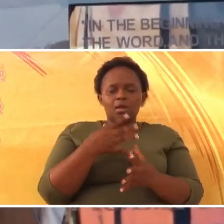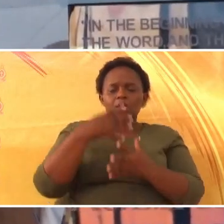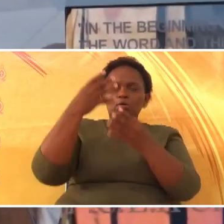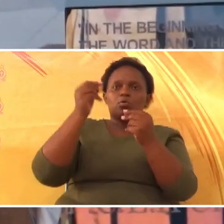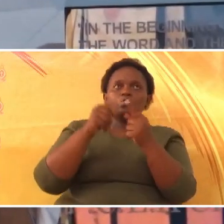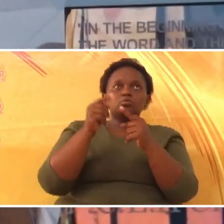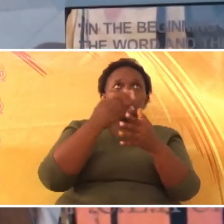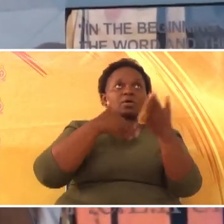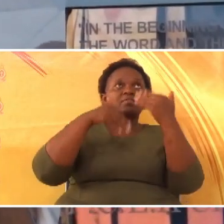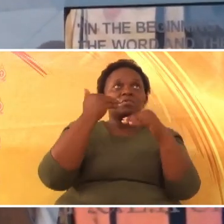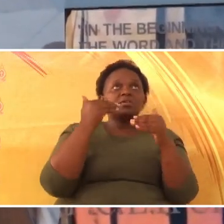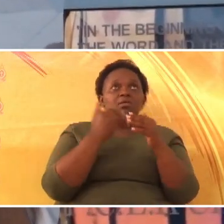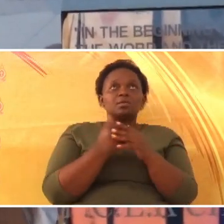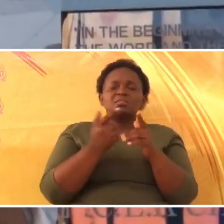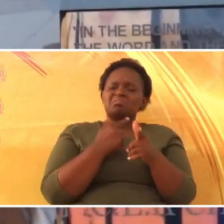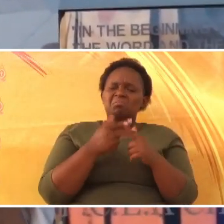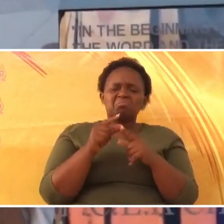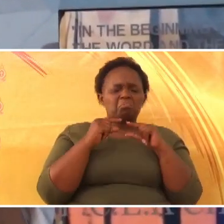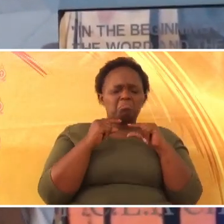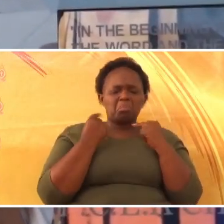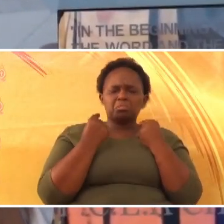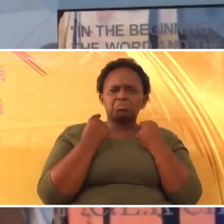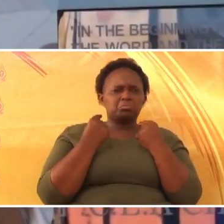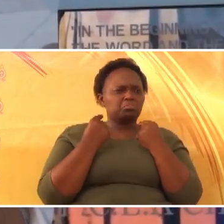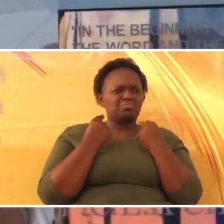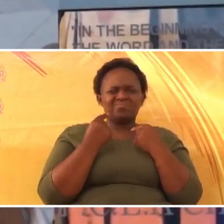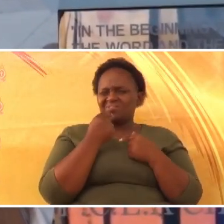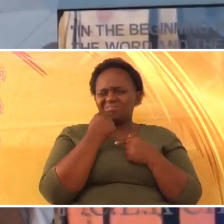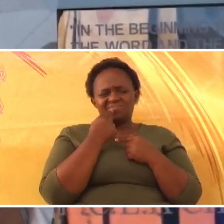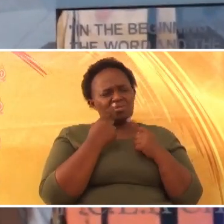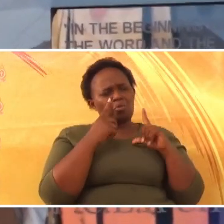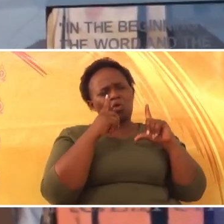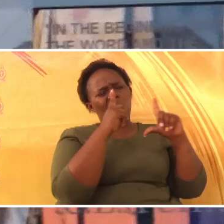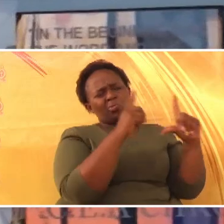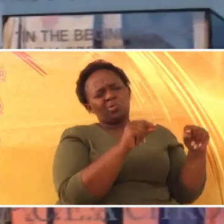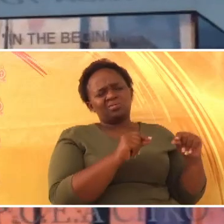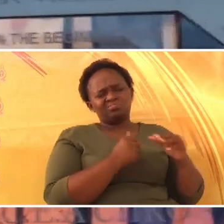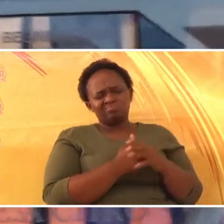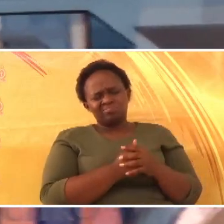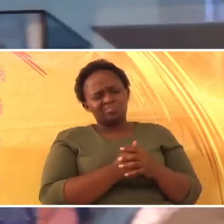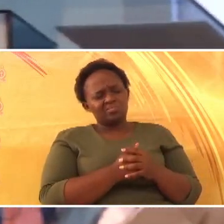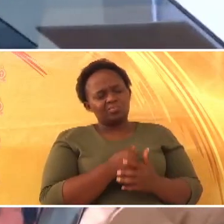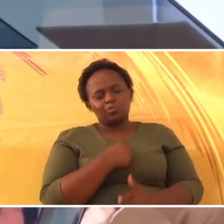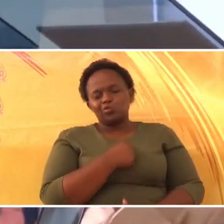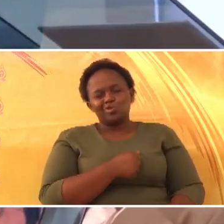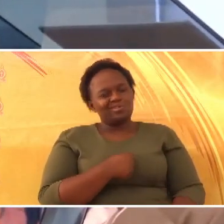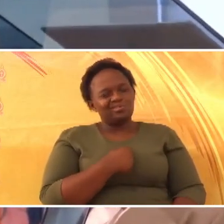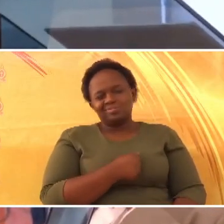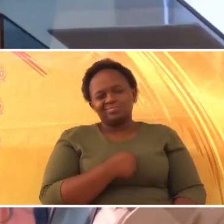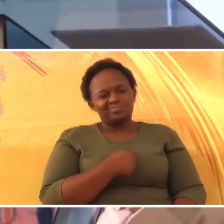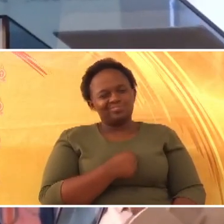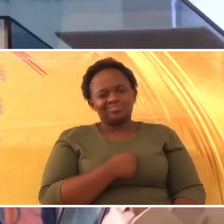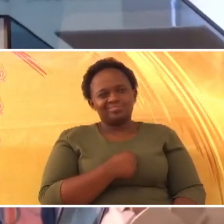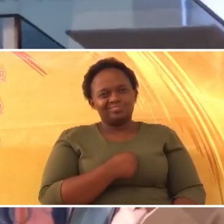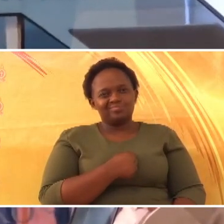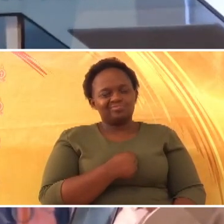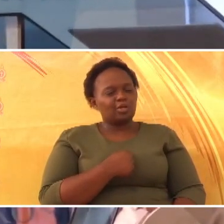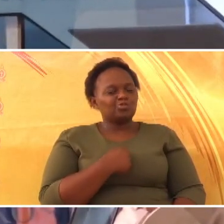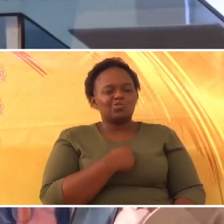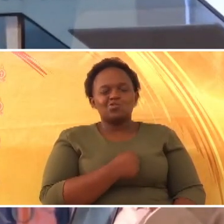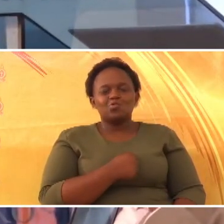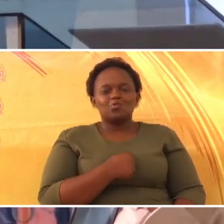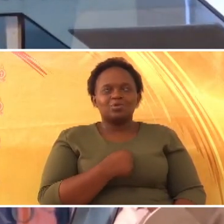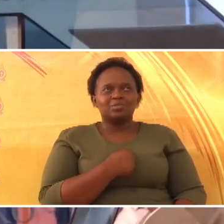Mbinguni. Mchungaji, haka muambia, sorry, sorry,